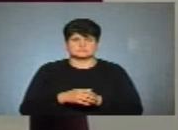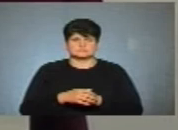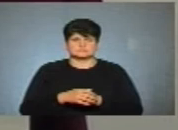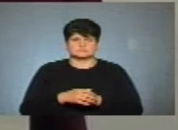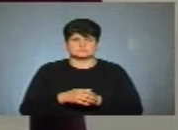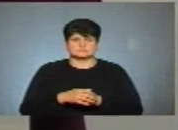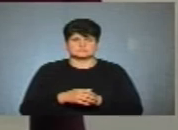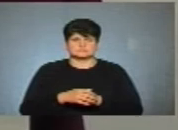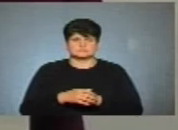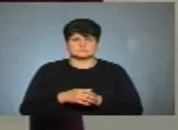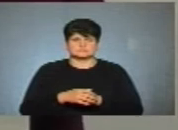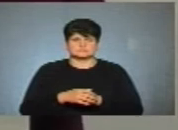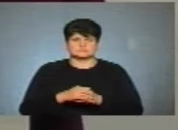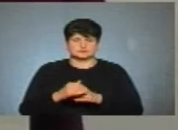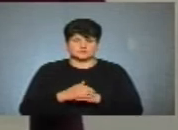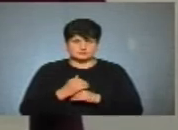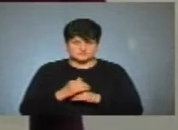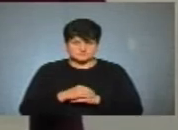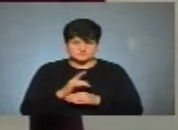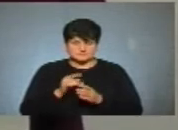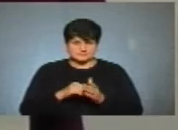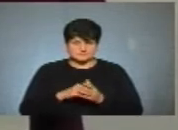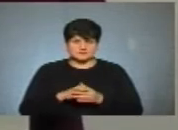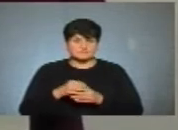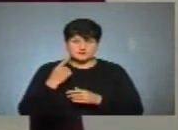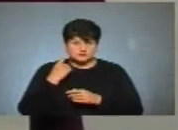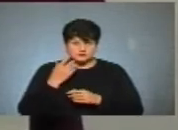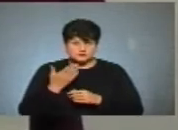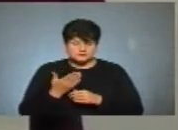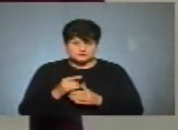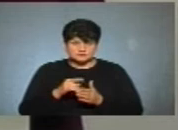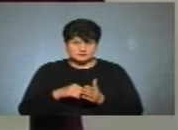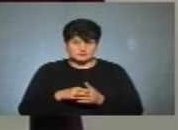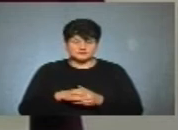Доброго вечора. Добрий вечір. Повторіть, будь ласка, питання, тому що ми не чули.